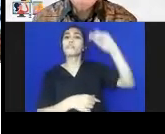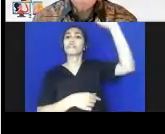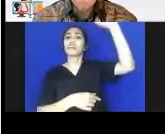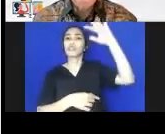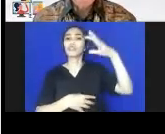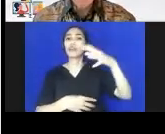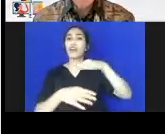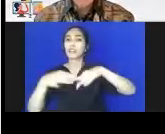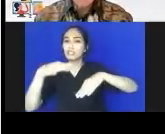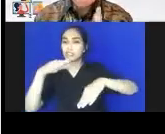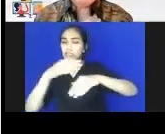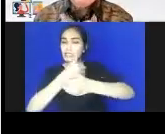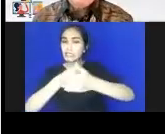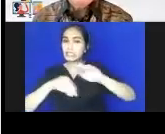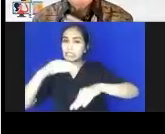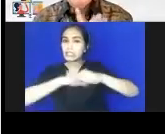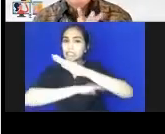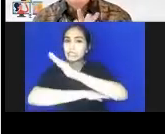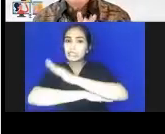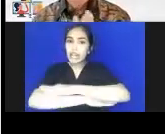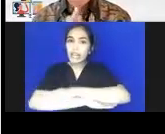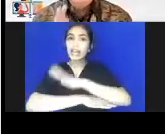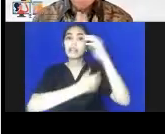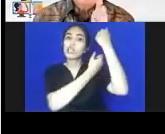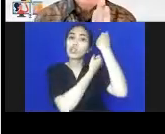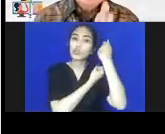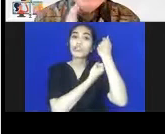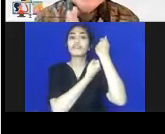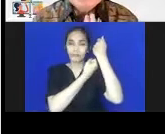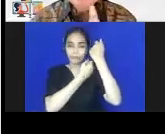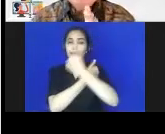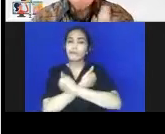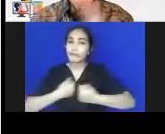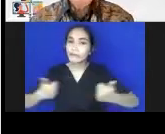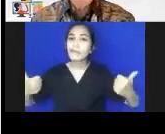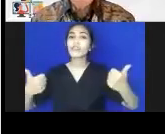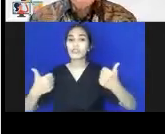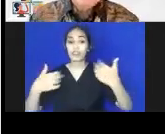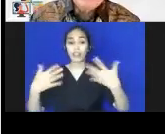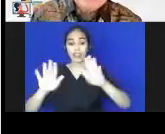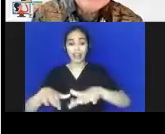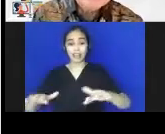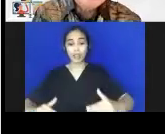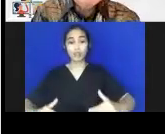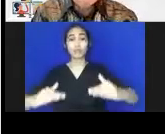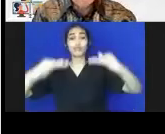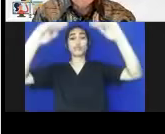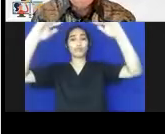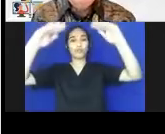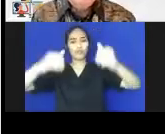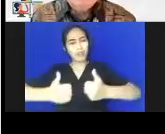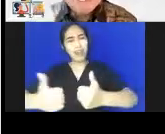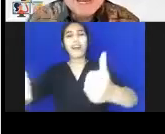hak anak tersebut, tumbuh kembang mereka itu bisa terjamin. Nah karena itu memang sebetulnya perjuangan hak anak ini sudah